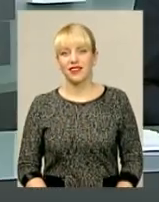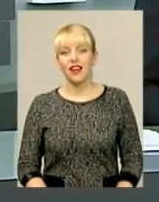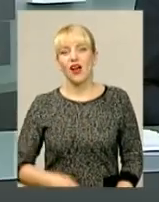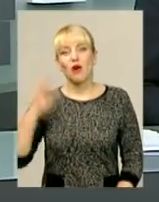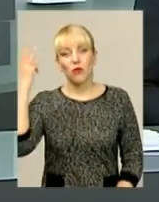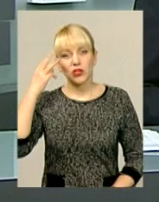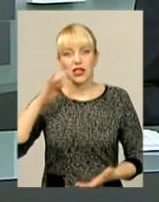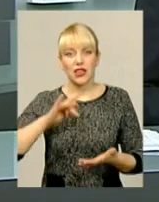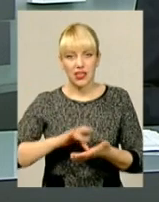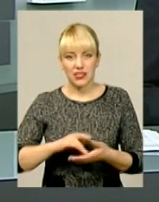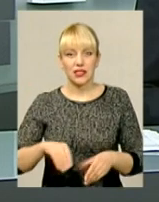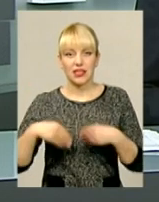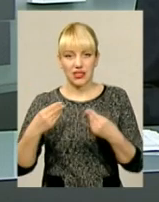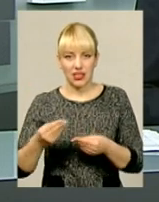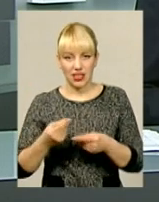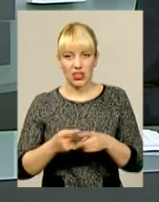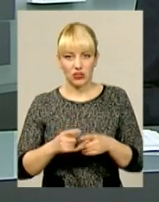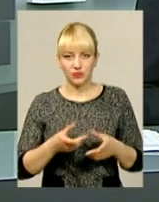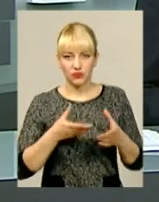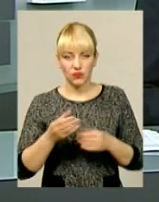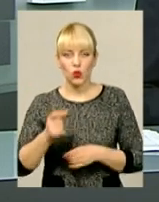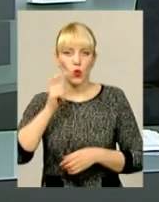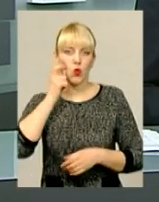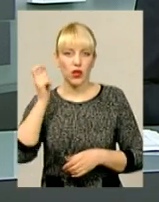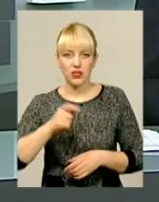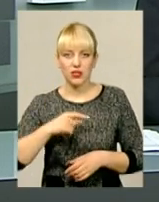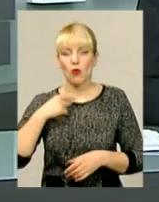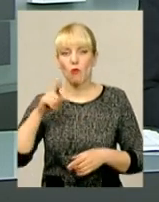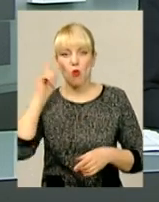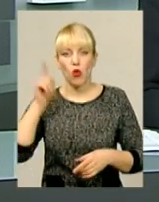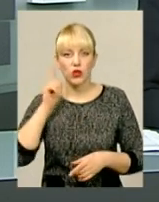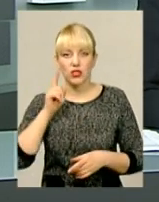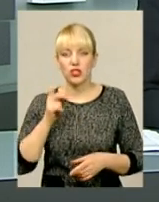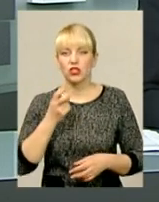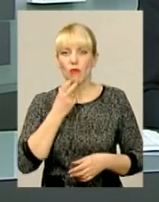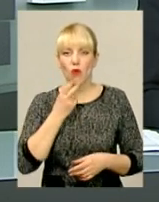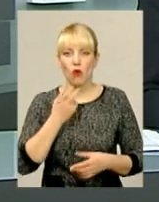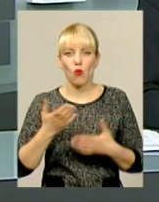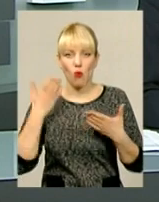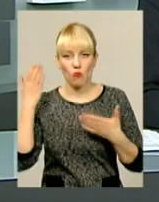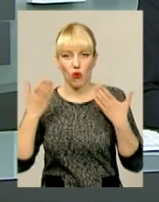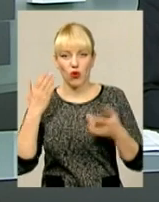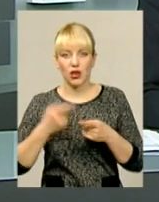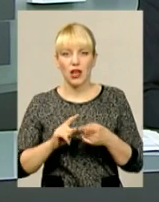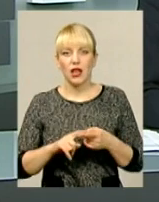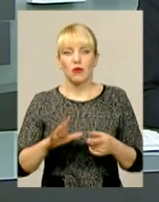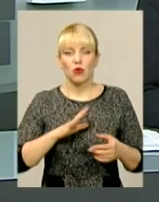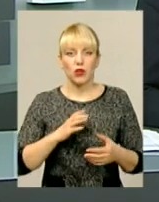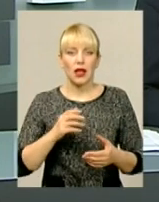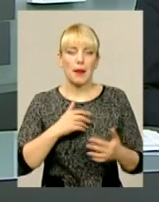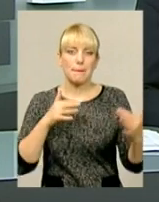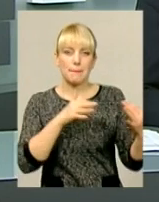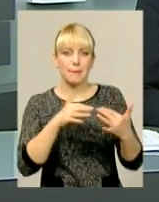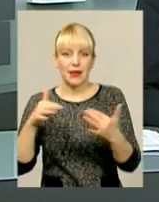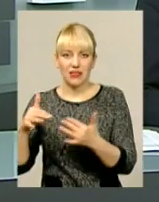-центр задає тон українському молодіжному гумору. Відбулася перша інтелектуальна гра із назвою «Битва вузів Кавикактус». Студентські